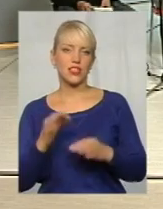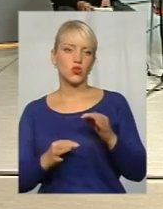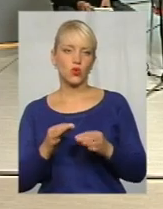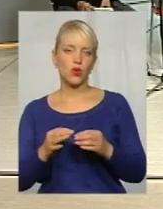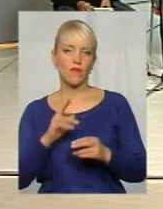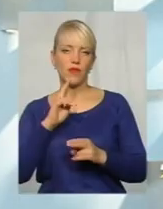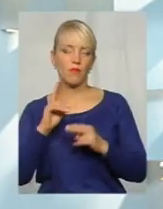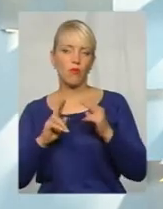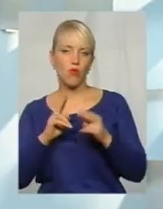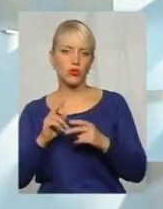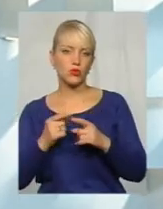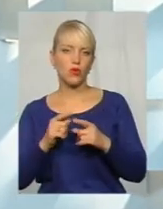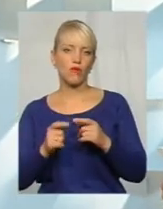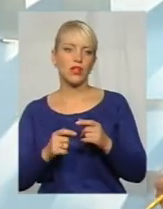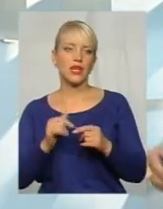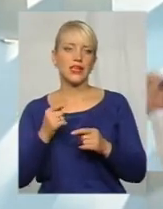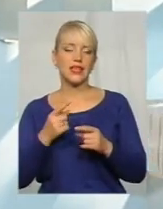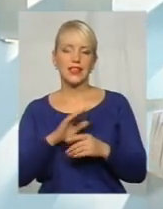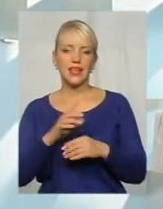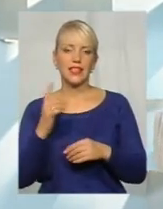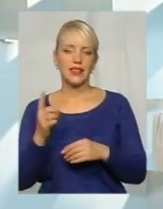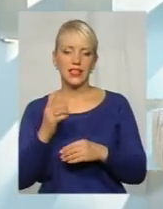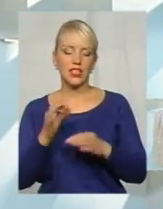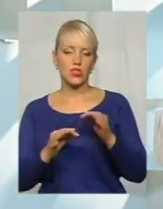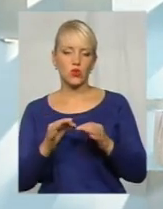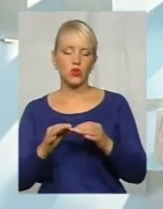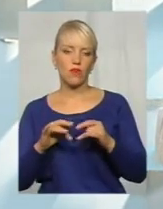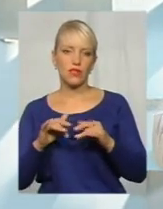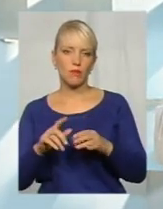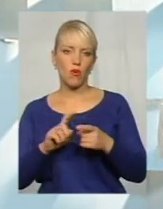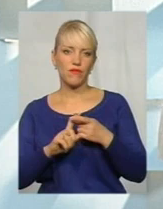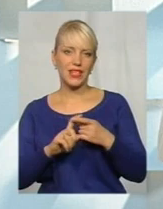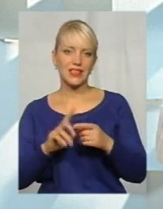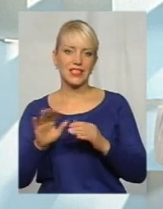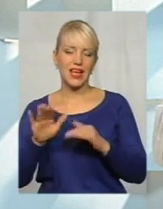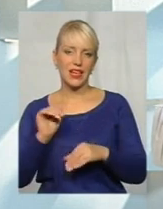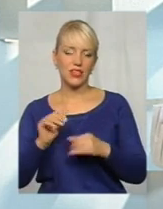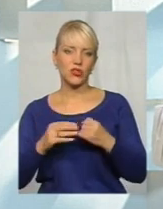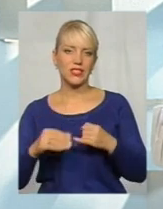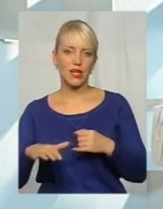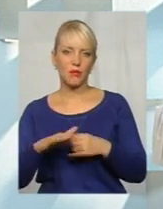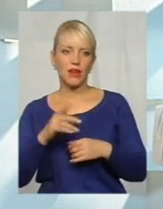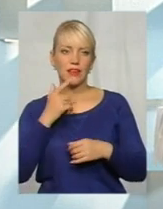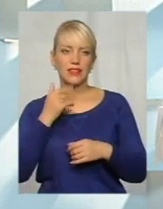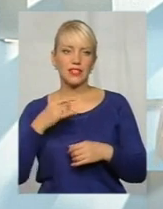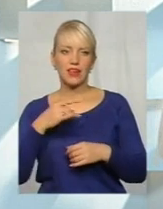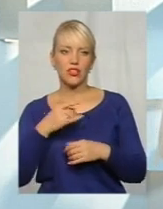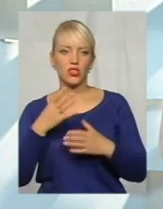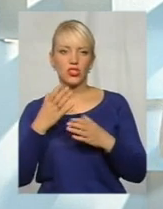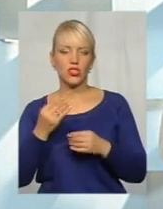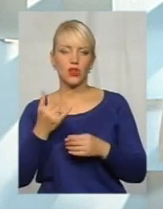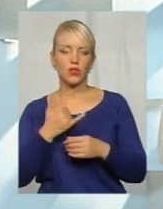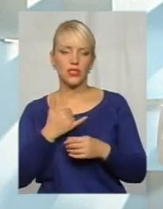не єдина судова справа по землі, пов'язана із землею, з орендою землі в Красилівському районі. Ще